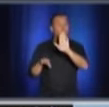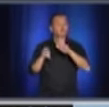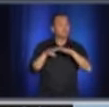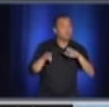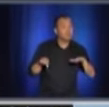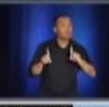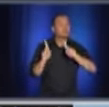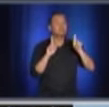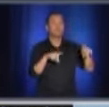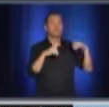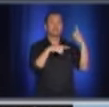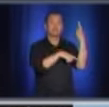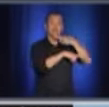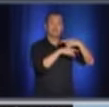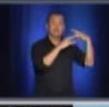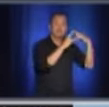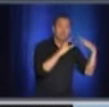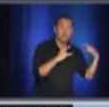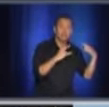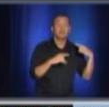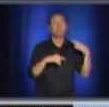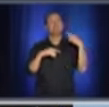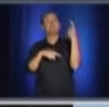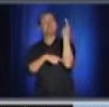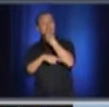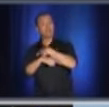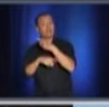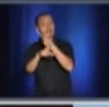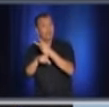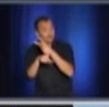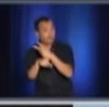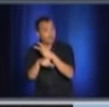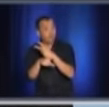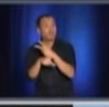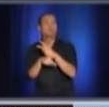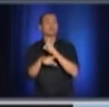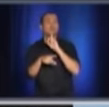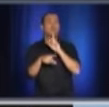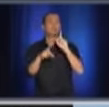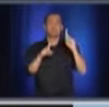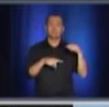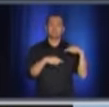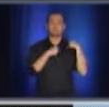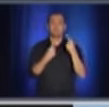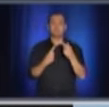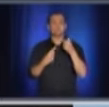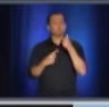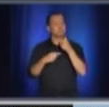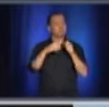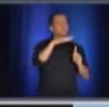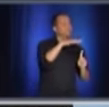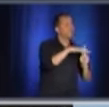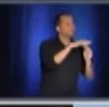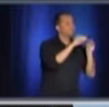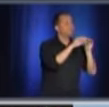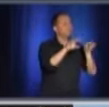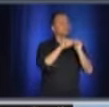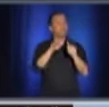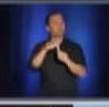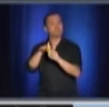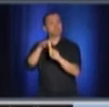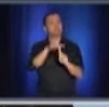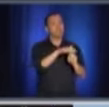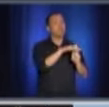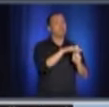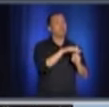et à des garderies. Si nous avons noté des éclosions dans ces environnements depuis quelques semaines